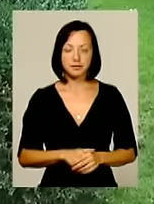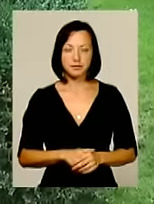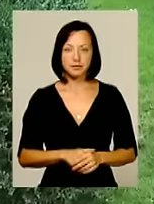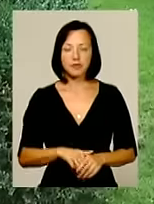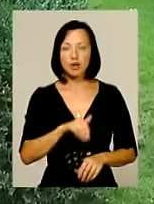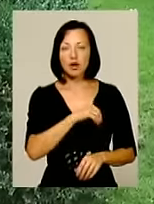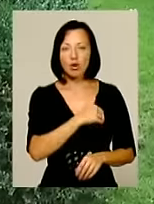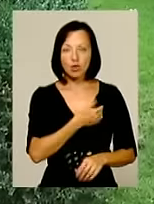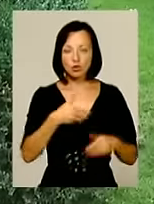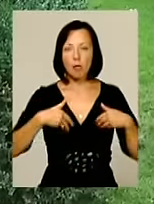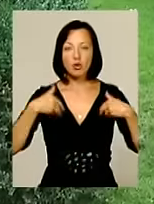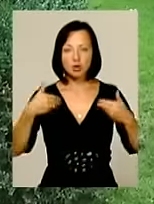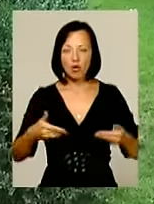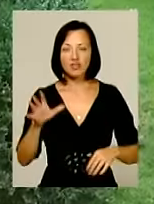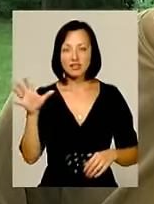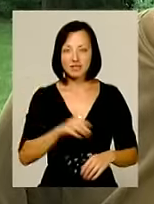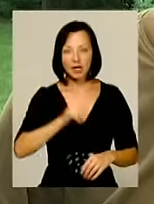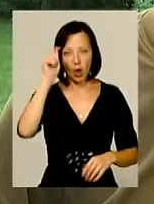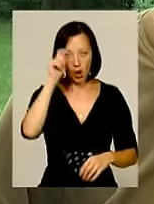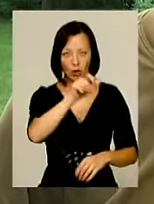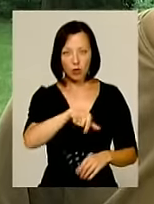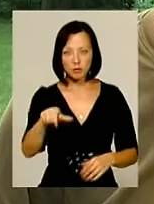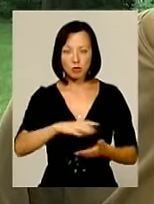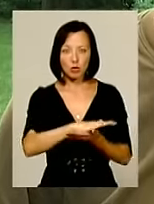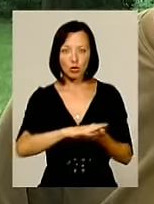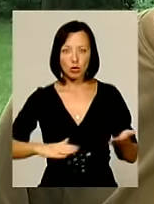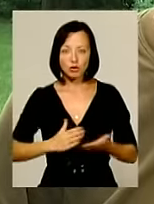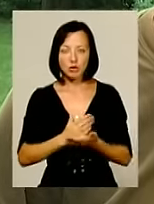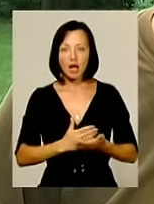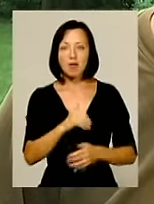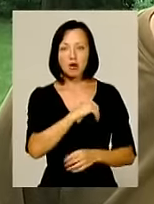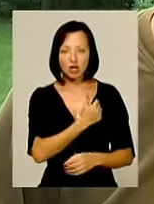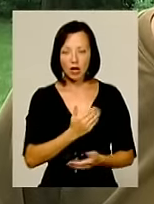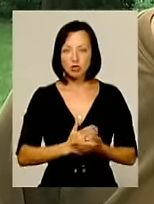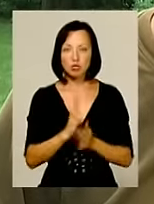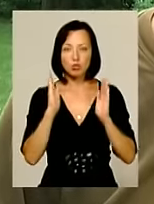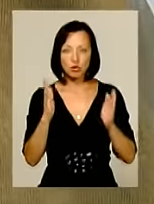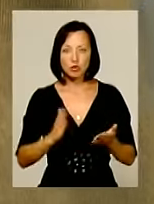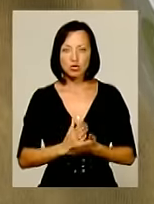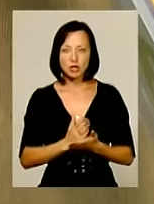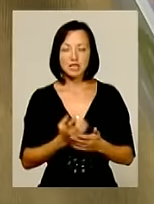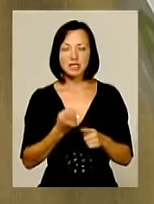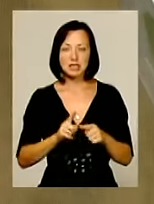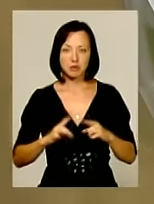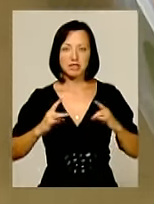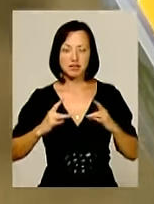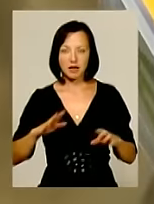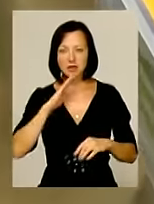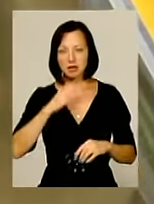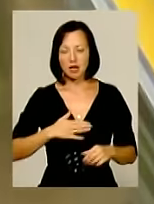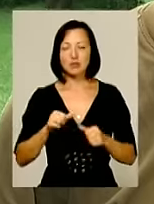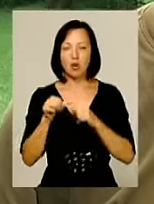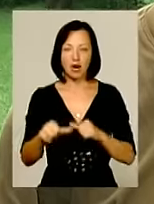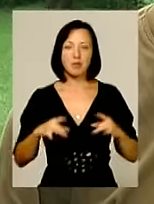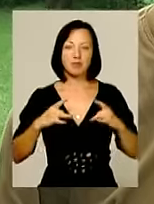«Хочу поздоровити всіх хлопців, які продовжують службу, які бажають служити, які будуть служити з цим святом, з нашим окремим